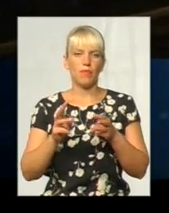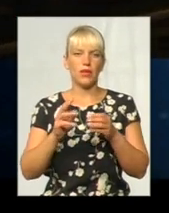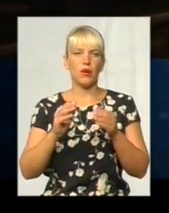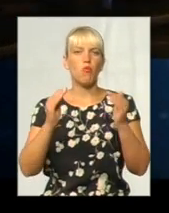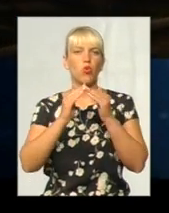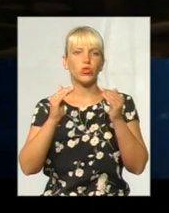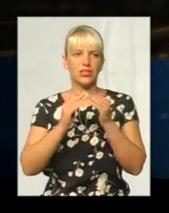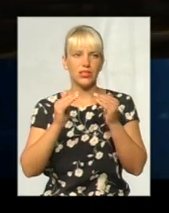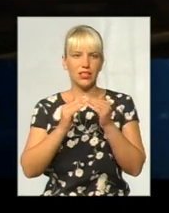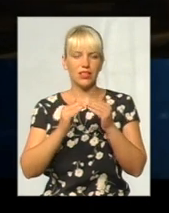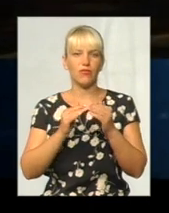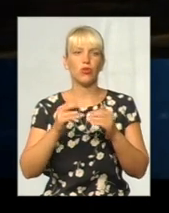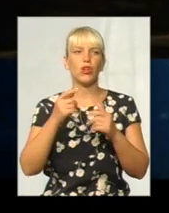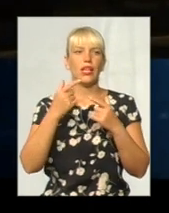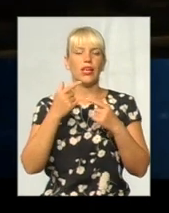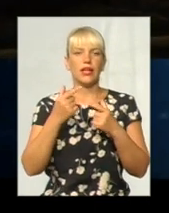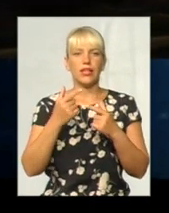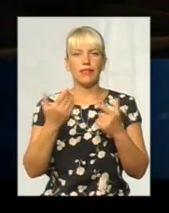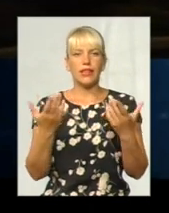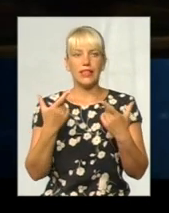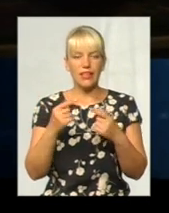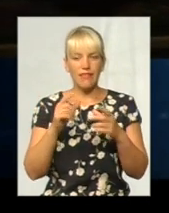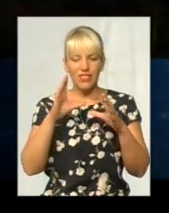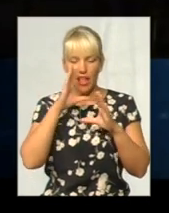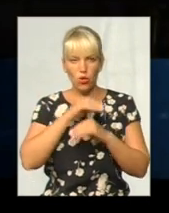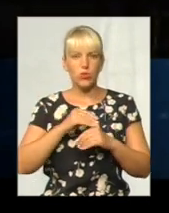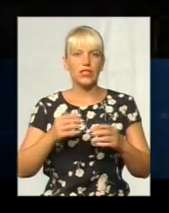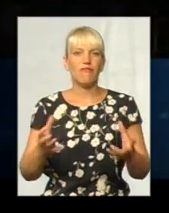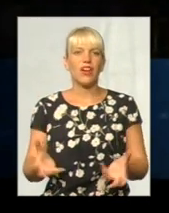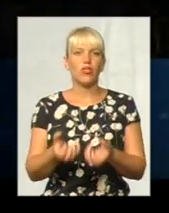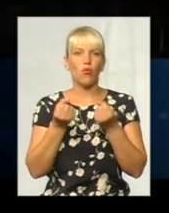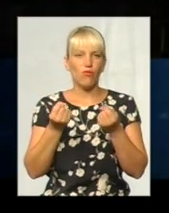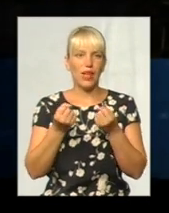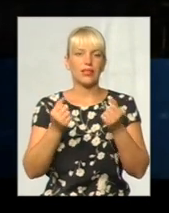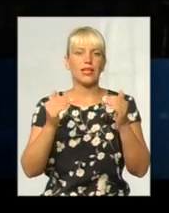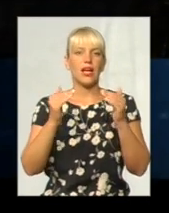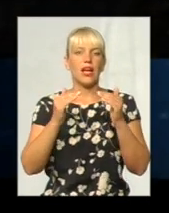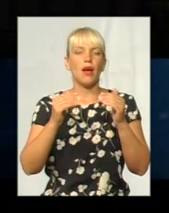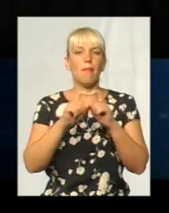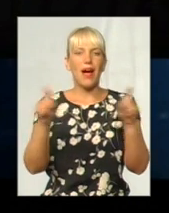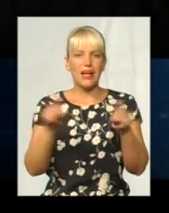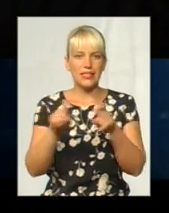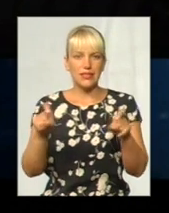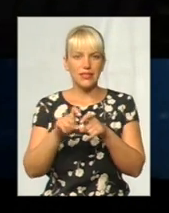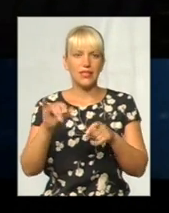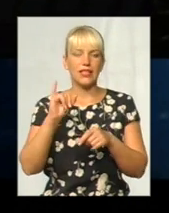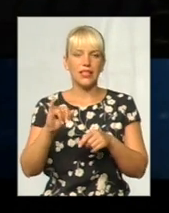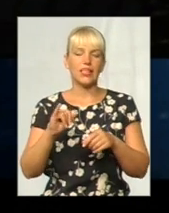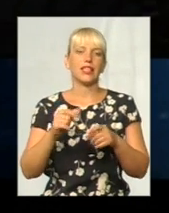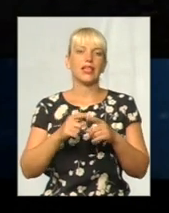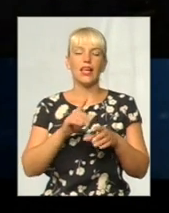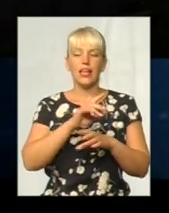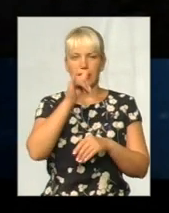даху якої вже вирувало полем'я. Тим самим вдалося врятувати від знищення продуктовий супермаркет та офісні приміщення, крім того, не допустити